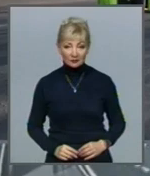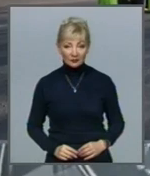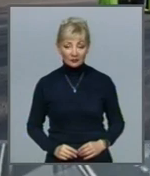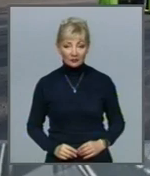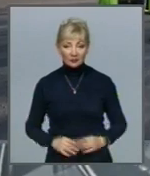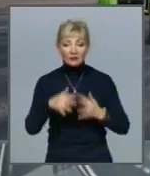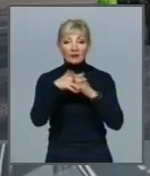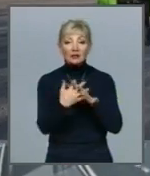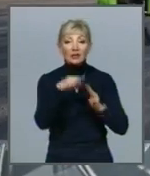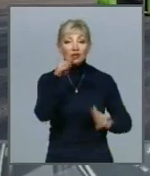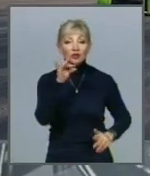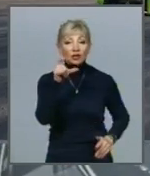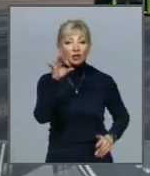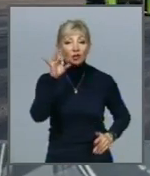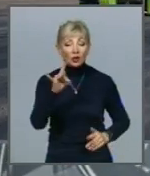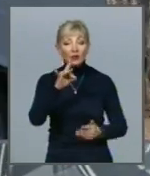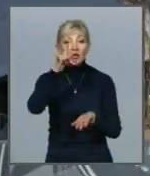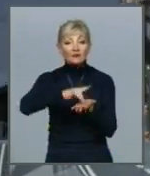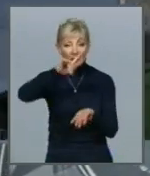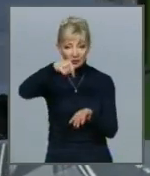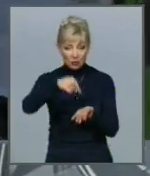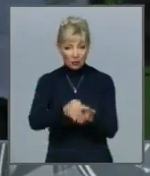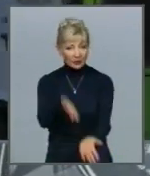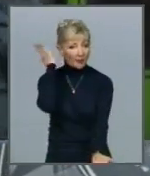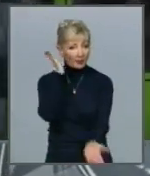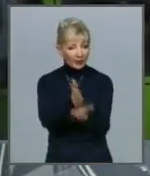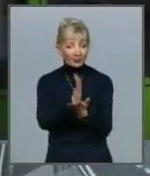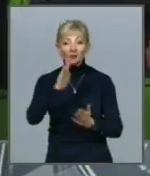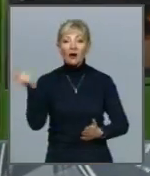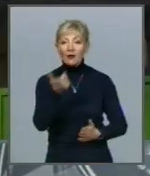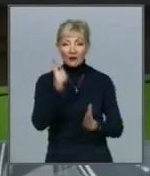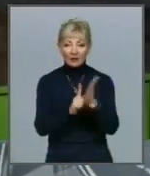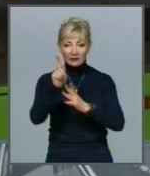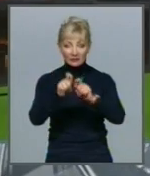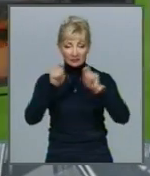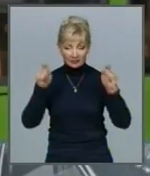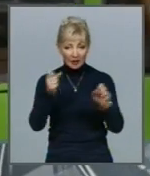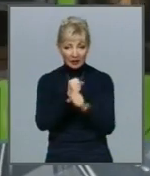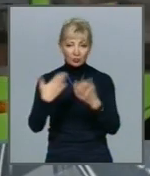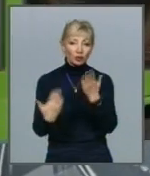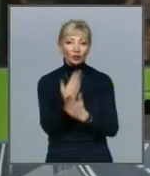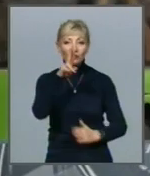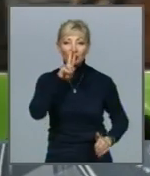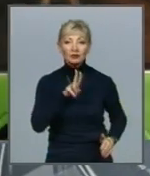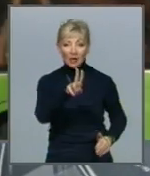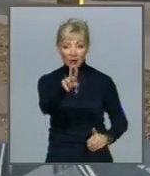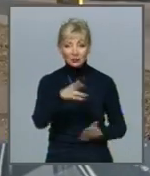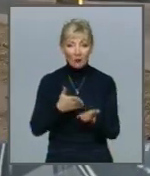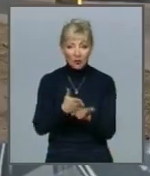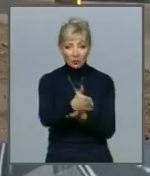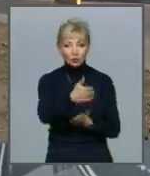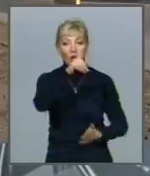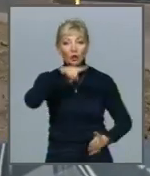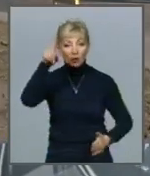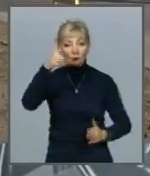Селища Жихор до центру мегаполісу прямим рейсом. В Харкові дали старт роботі новому тролейбусному маршруту номер